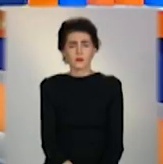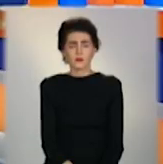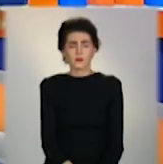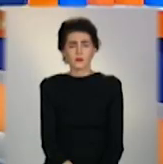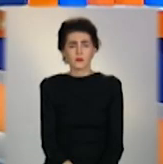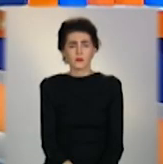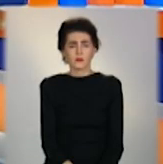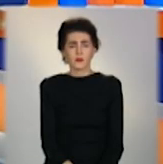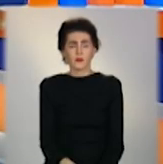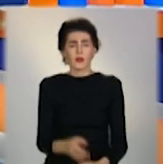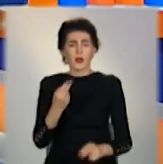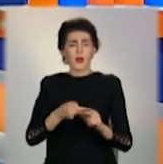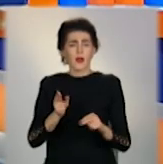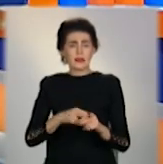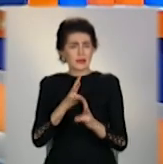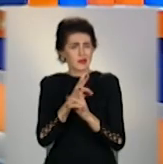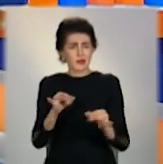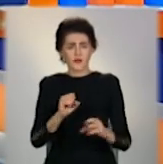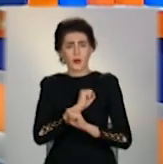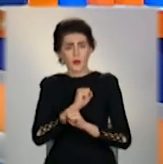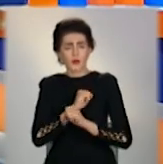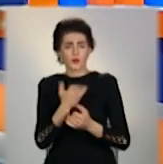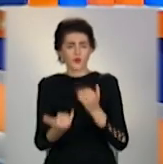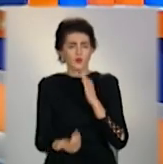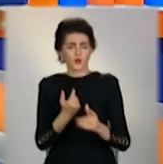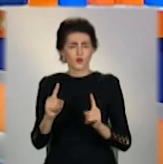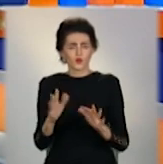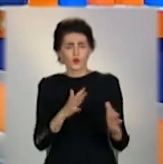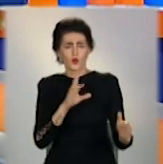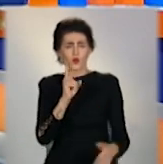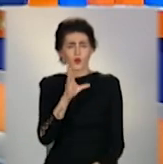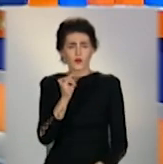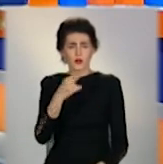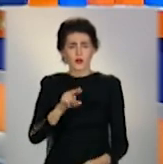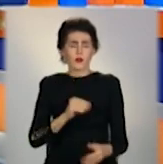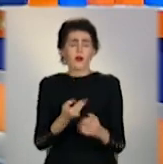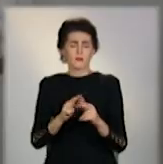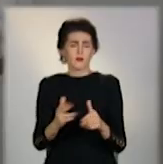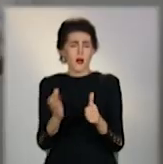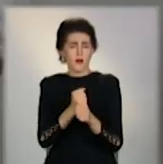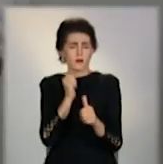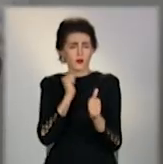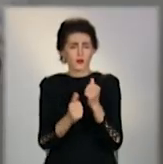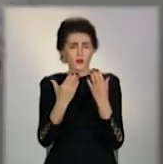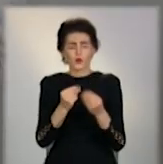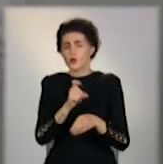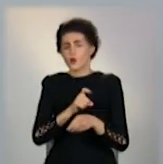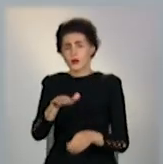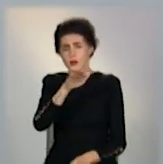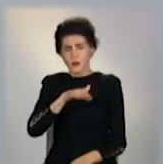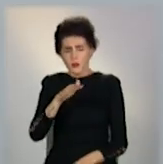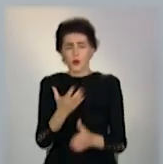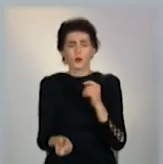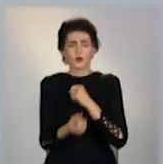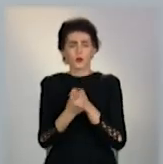Не бере вихідних. Нові випадки ковіду фіксують щодня. Так, на Донеччині підтвердили вірус